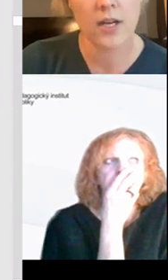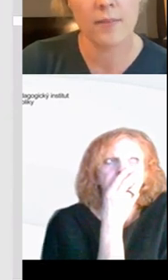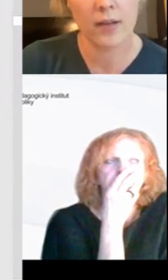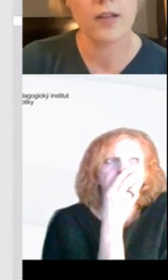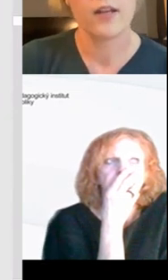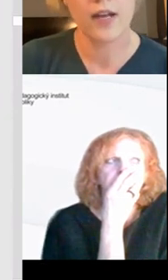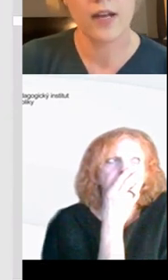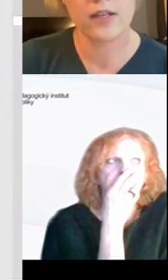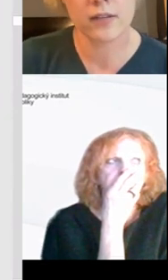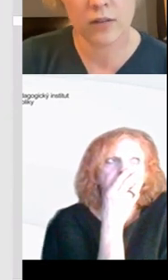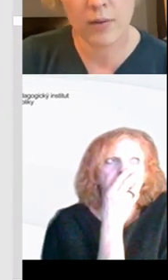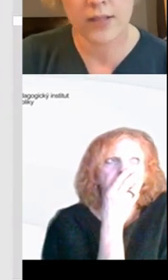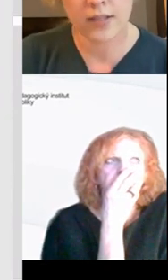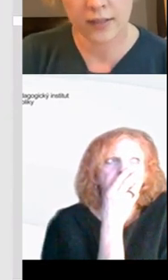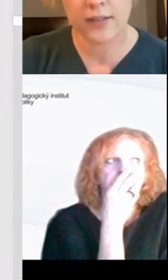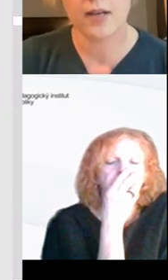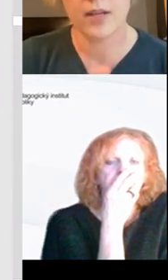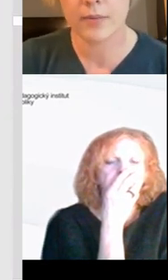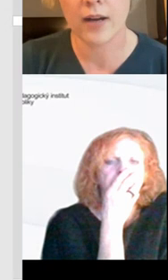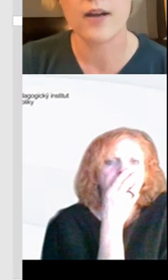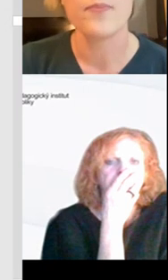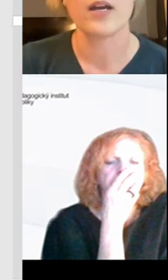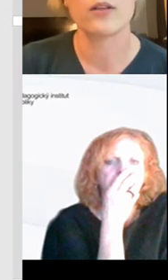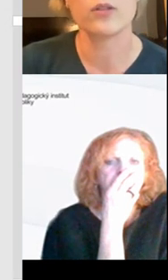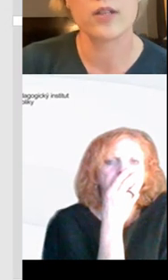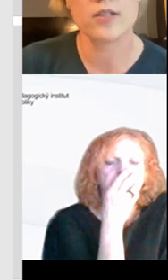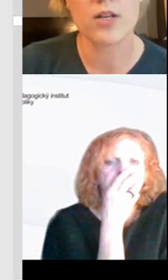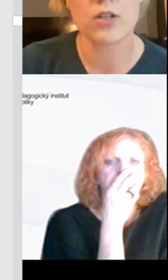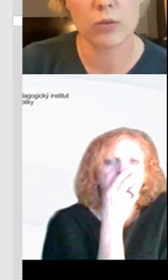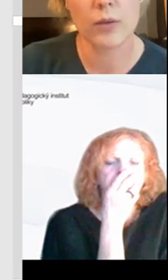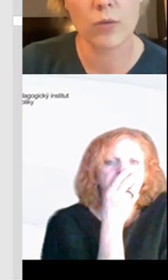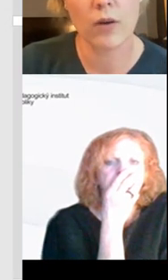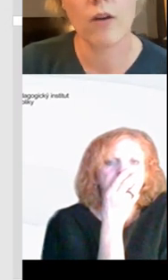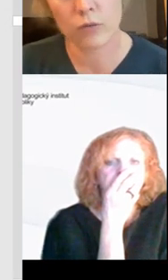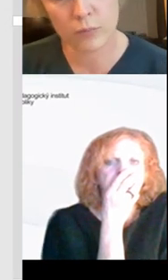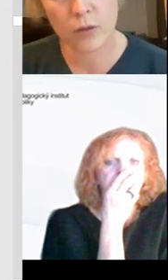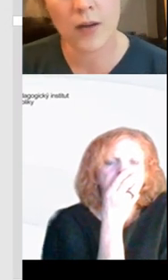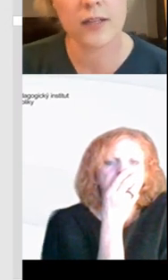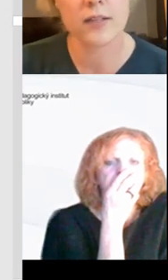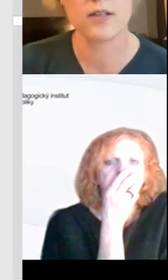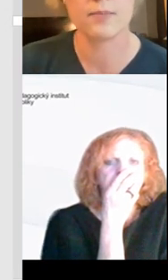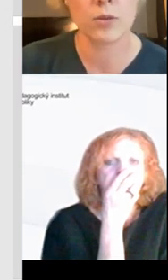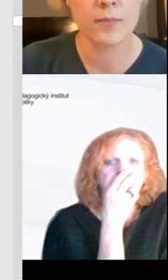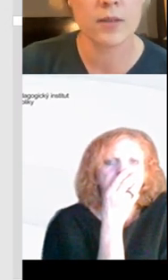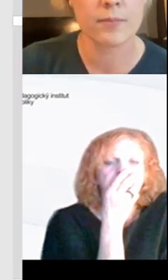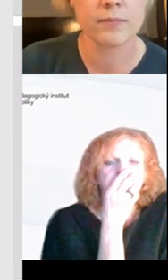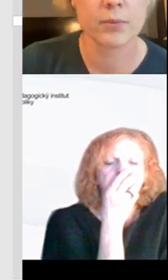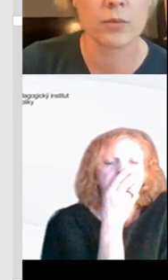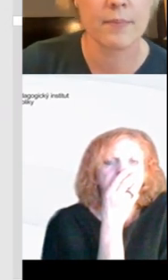mluví a říká jim, hele, najdi obrázek, na kterém je rybka a to dítě zmáčkne tu rybku a on ho to pochválí.